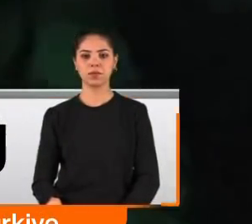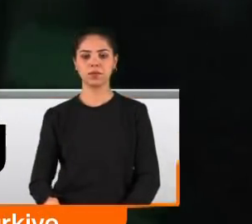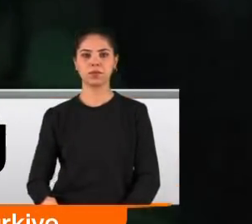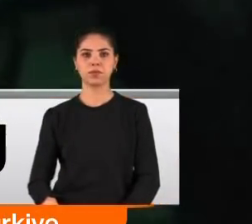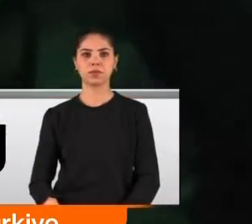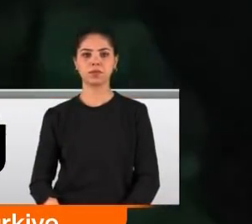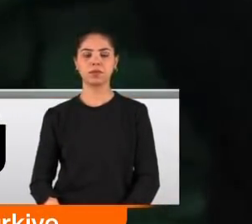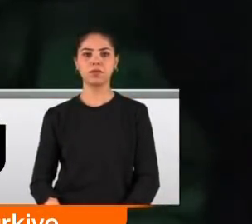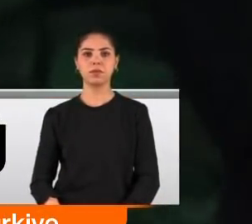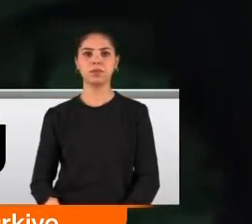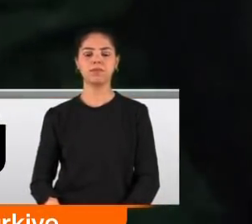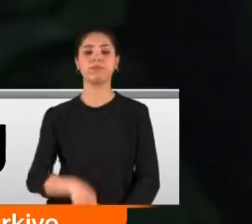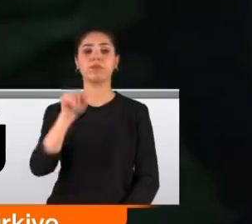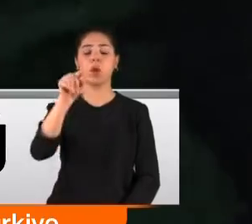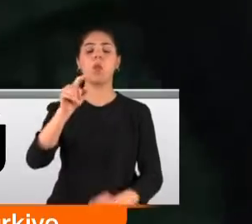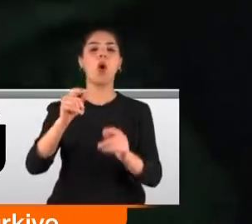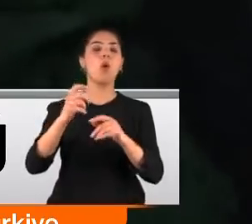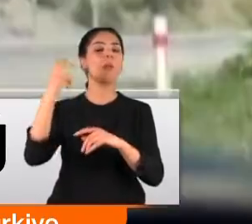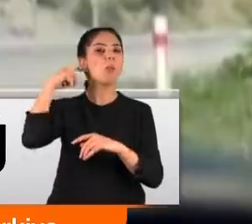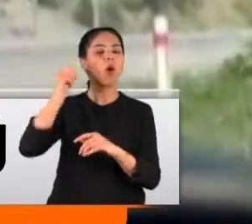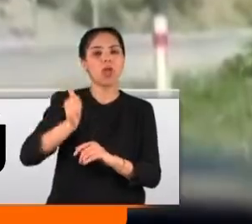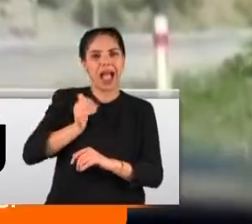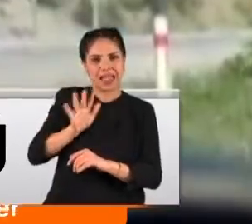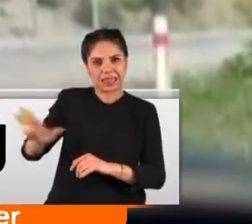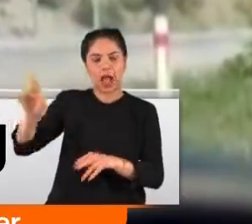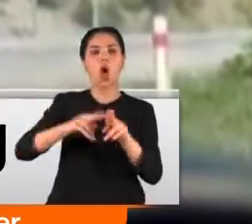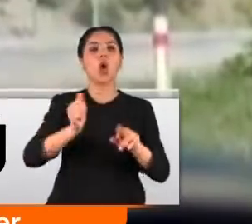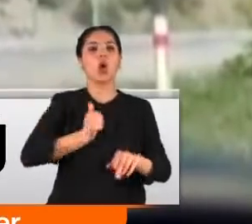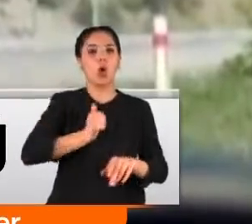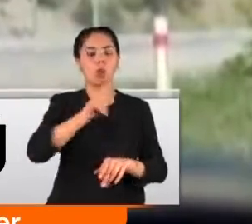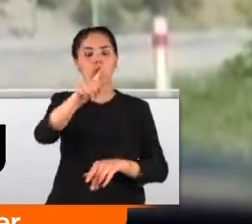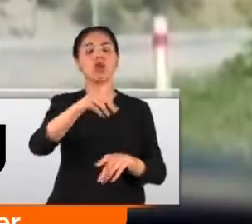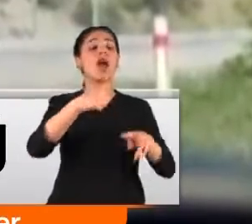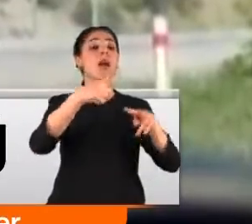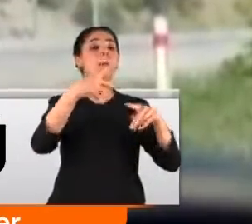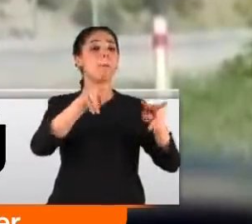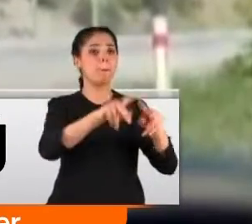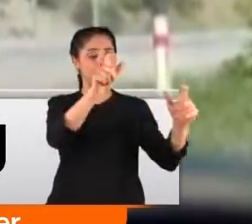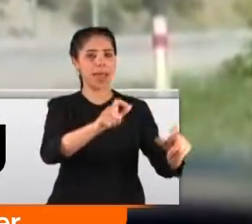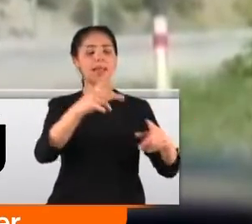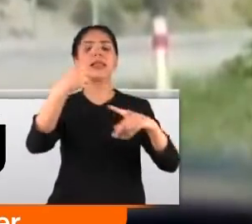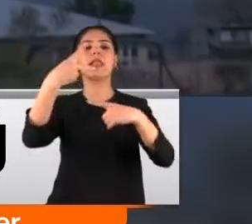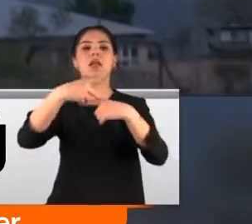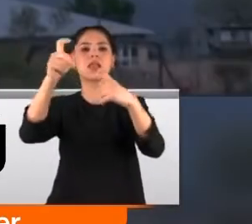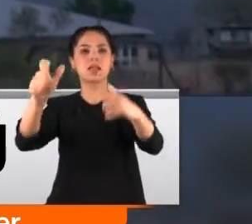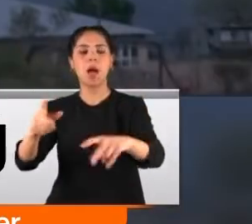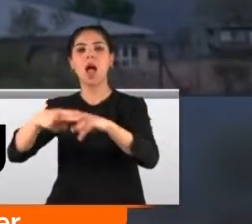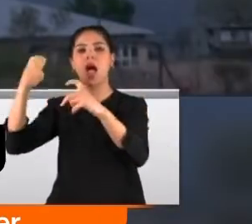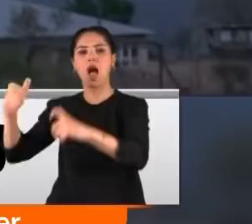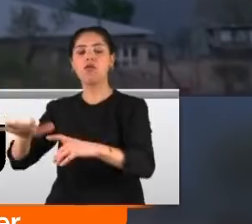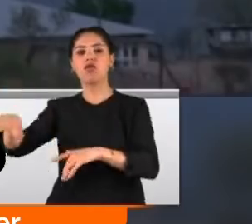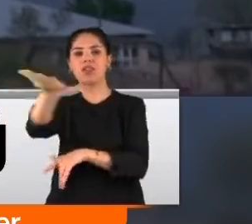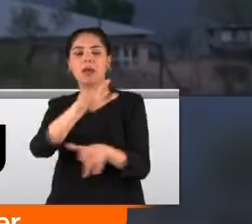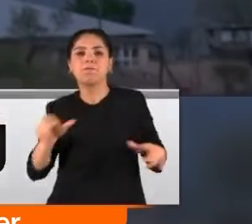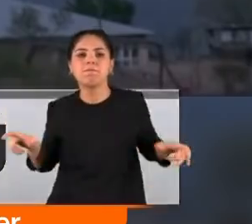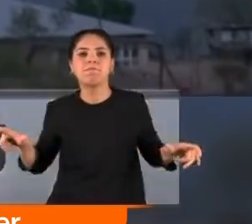Bir yandan Bordo Berililer, diğer yandan Komandolar, Metin Azab ve Avaşinbasyan bölgelerini abluk altına aldı. Teröristler